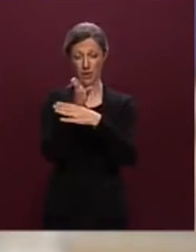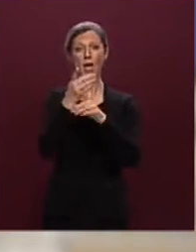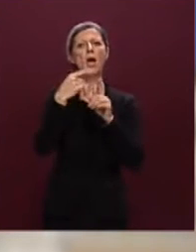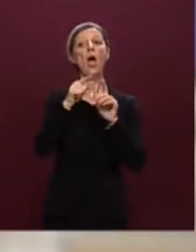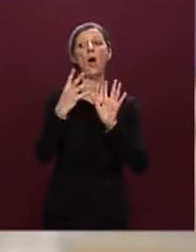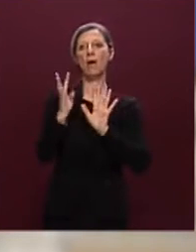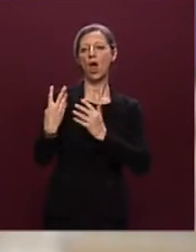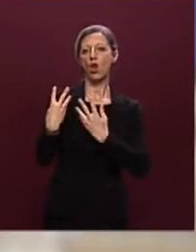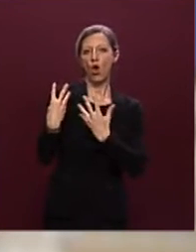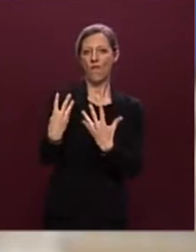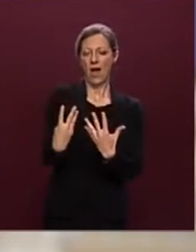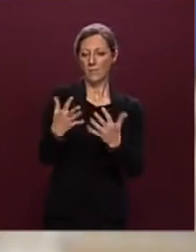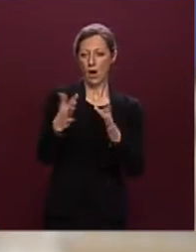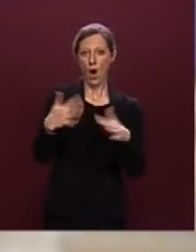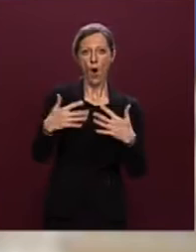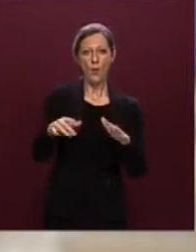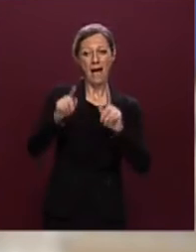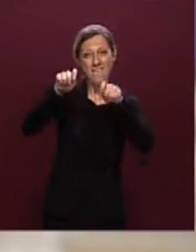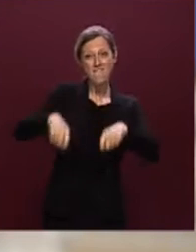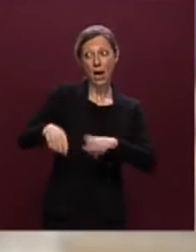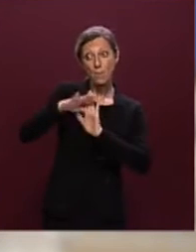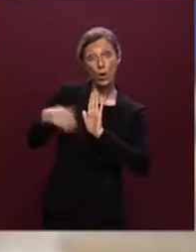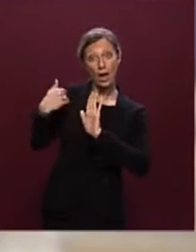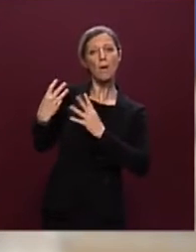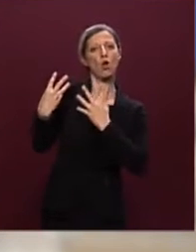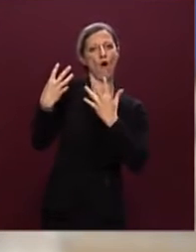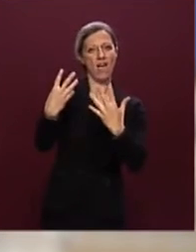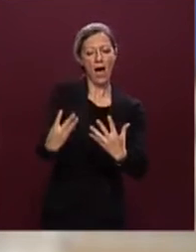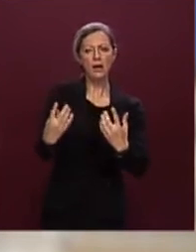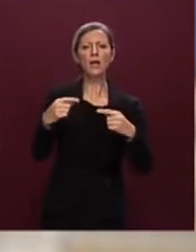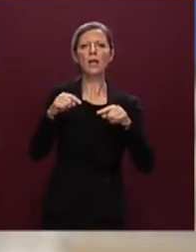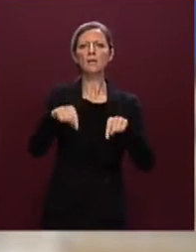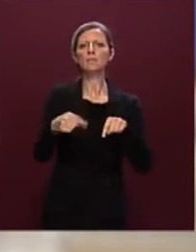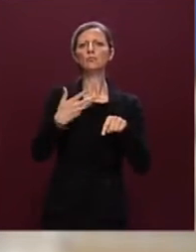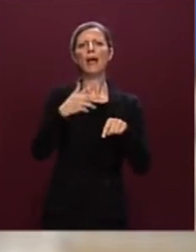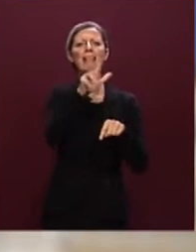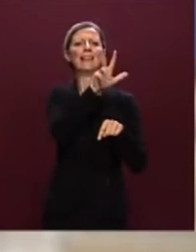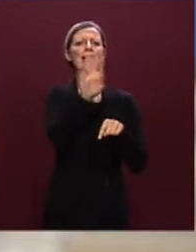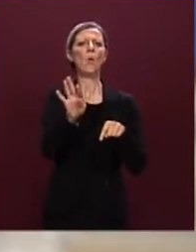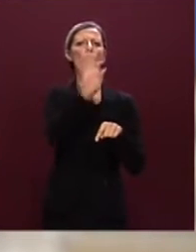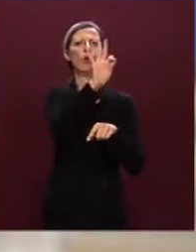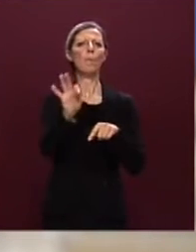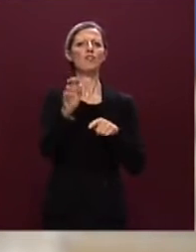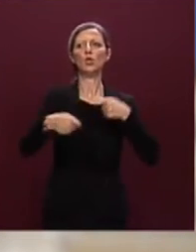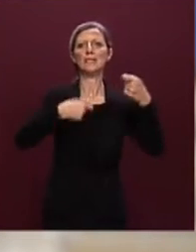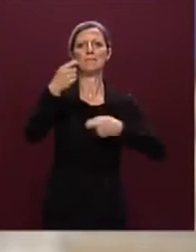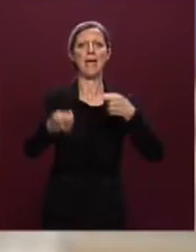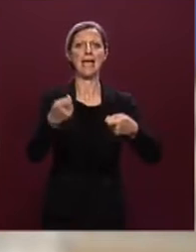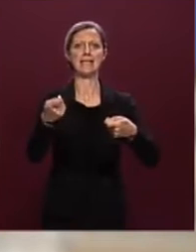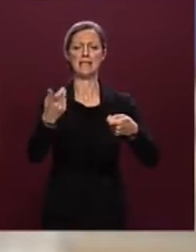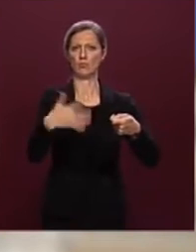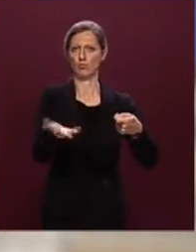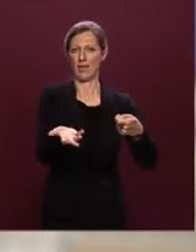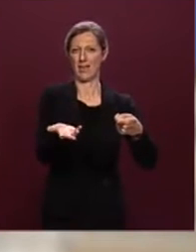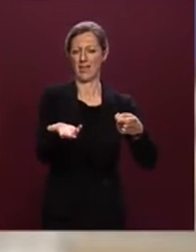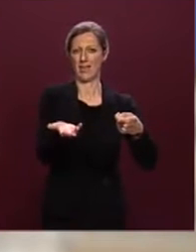anni, perché siamo a nove anni dall'avvio di quella programmazione, risulta avere il 34% di spesa. Cito questo